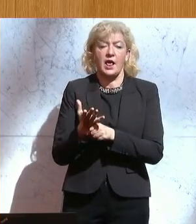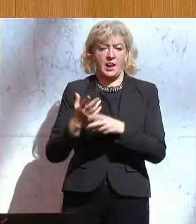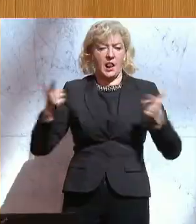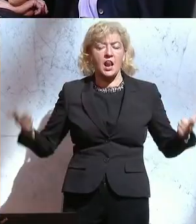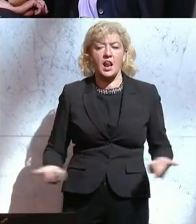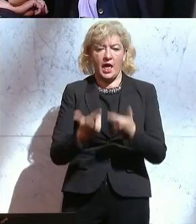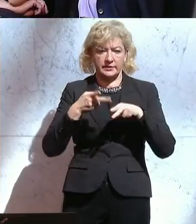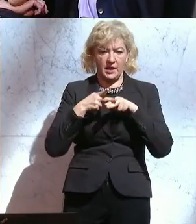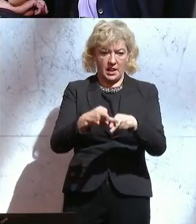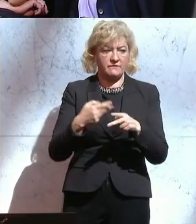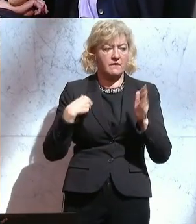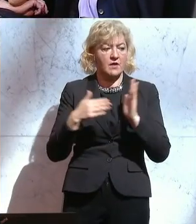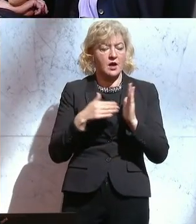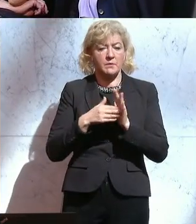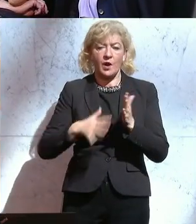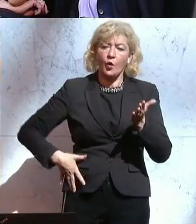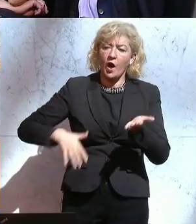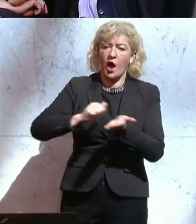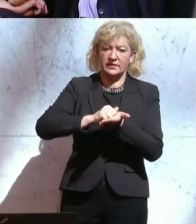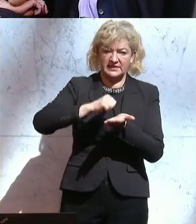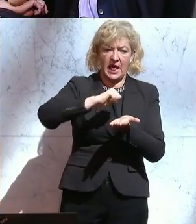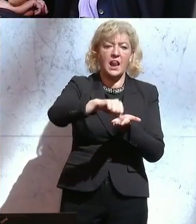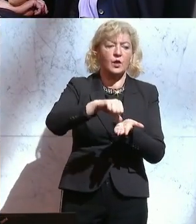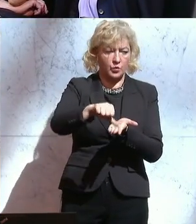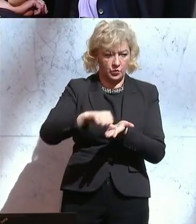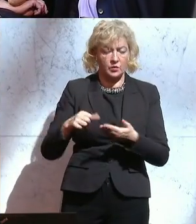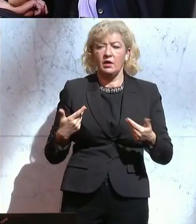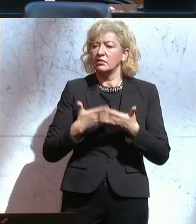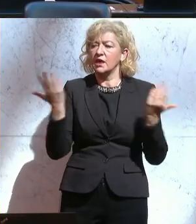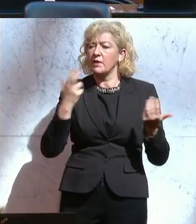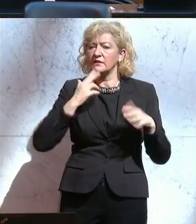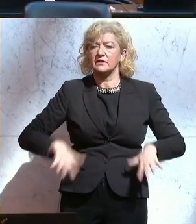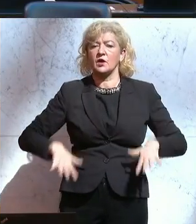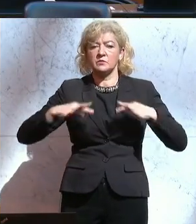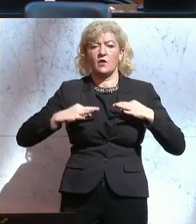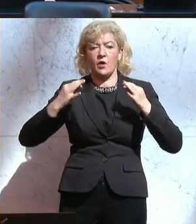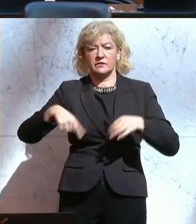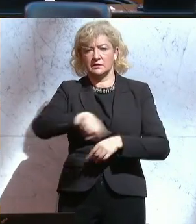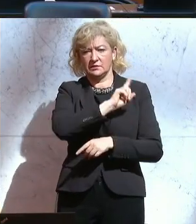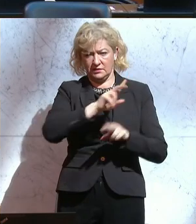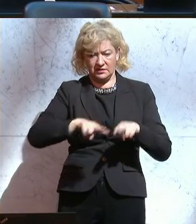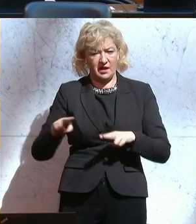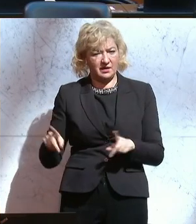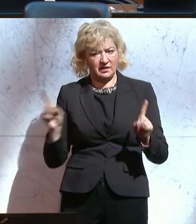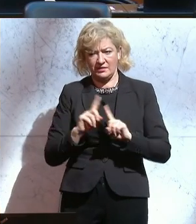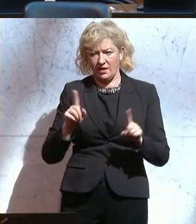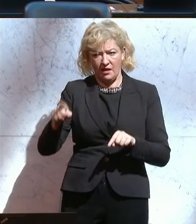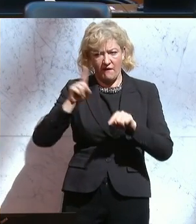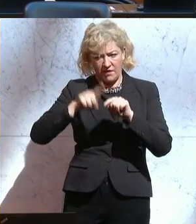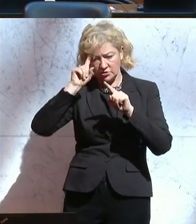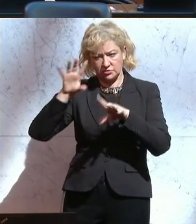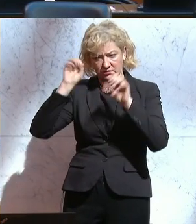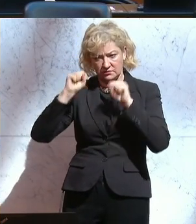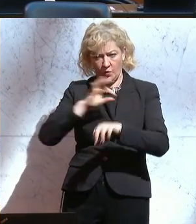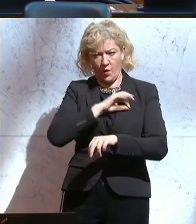unkomplizierte Hilfe. Wir brauchen jetzt eine Kontozahlung. Alles, das es nötigt. Niemand will ein Hochwasseropfer vor Gericht sein. Das antizipieren Sie jetzt völlig falsch, Herr